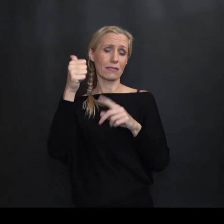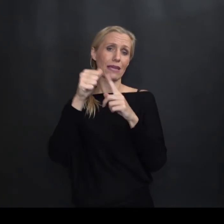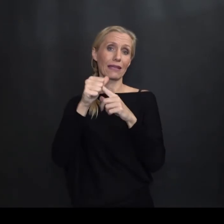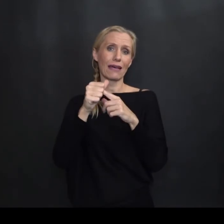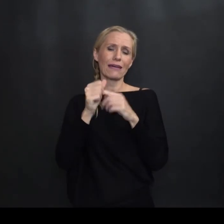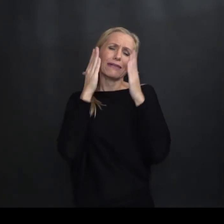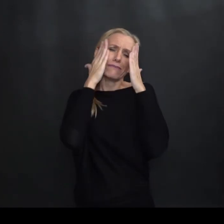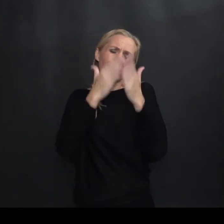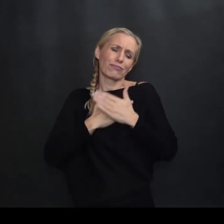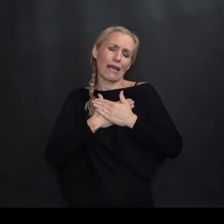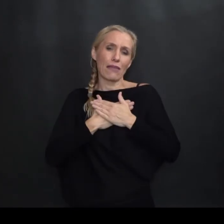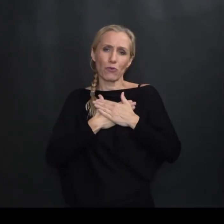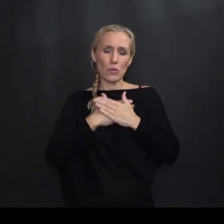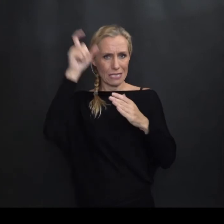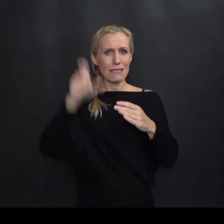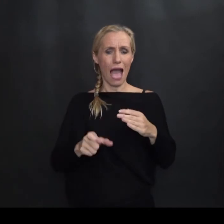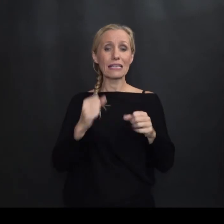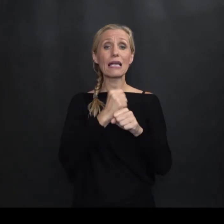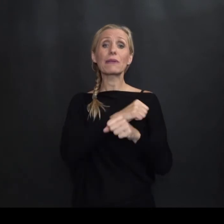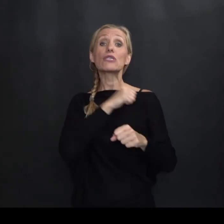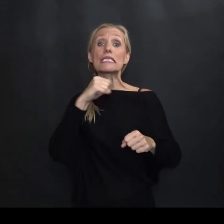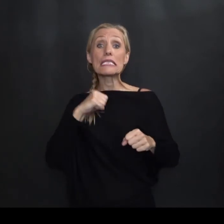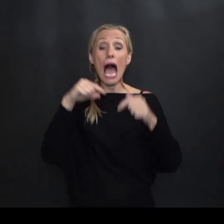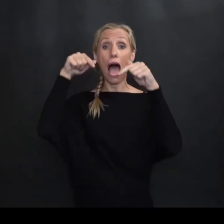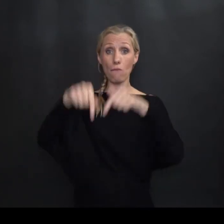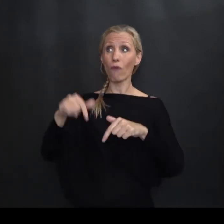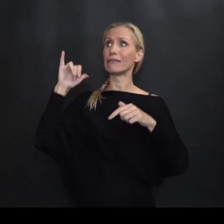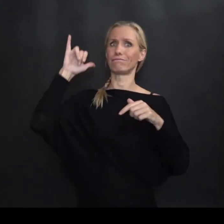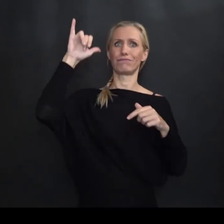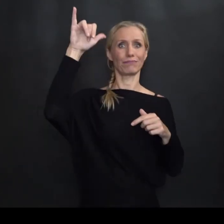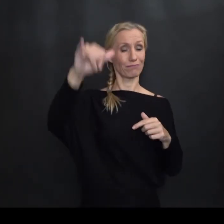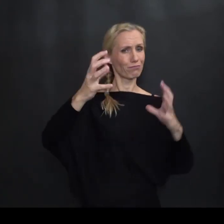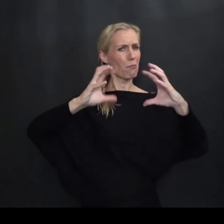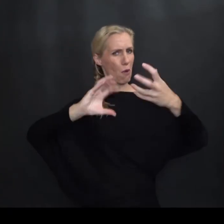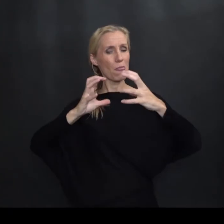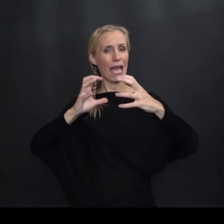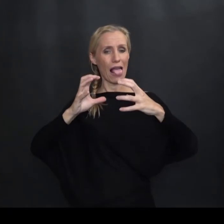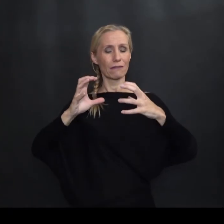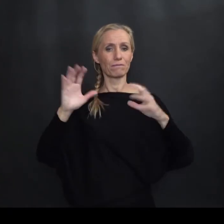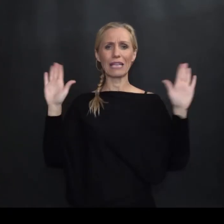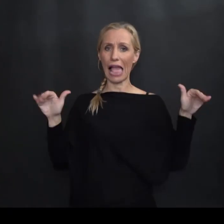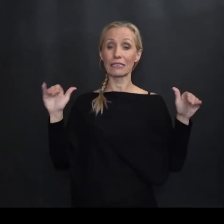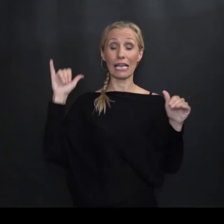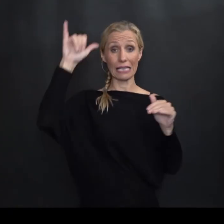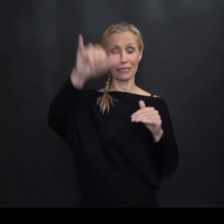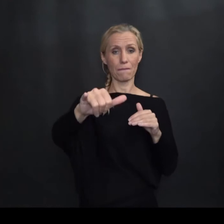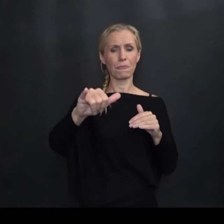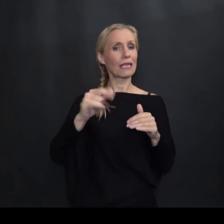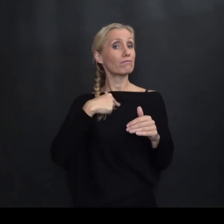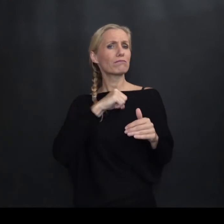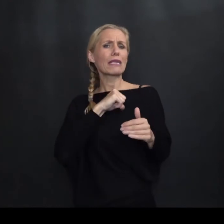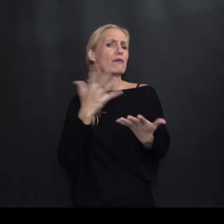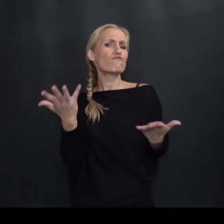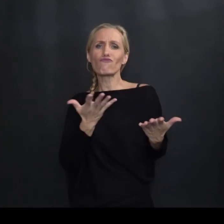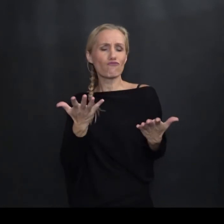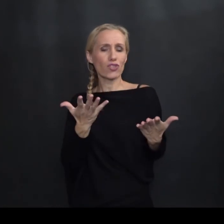Ovako Entuzijast Napravio je Sam Interesant Model Letjelice I zanimljivo je